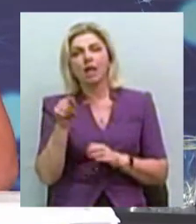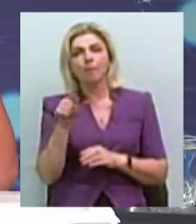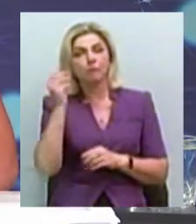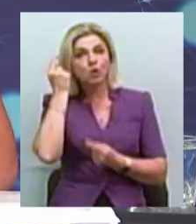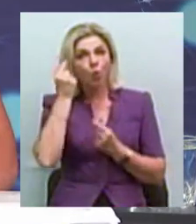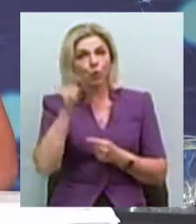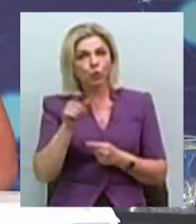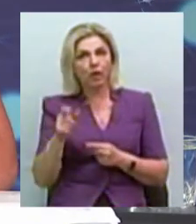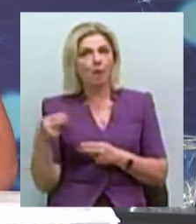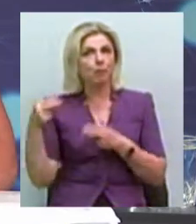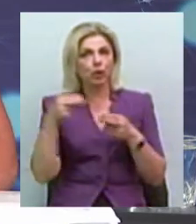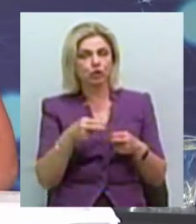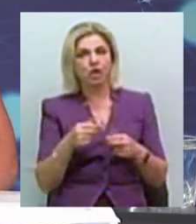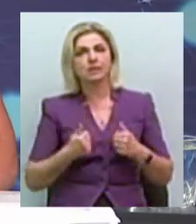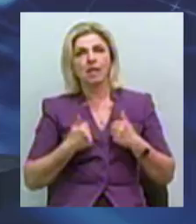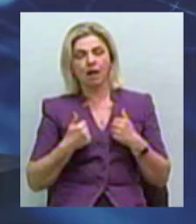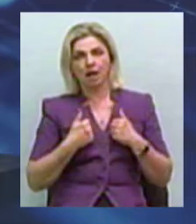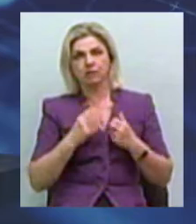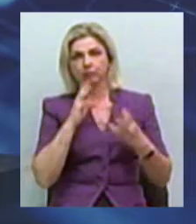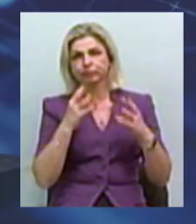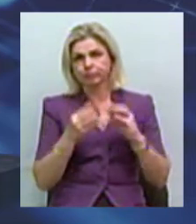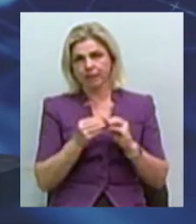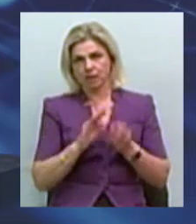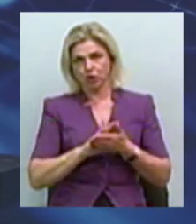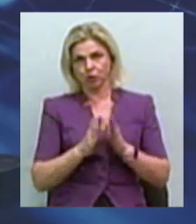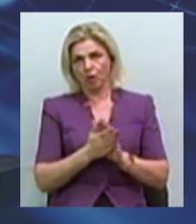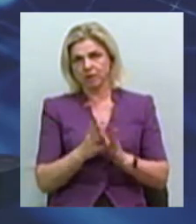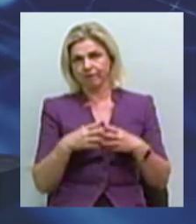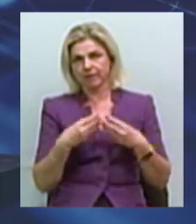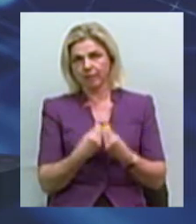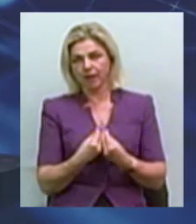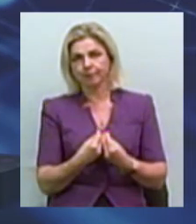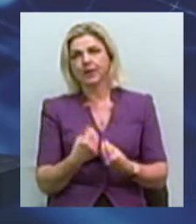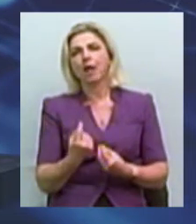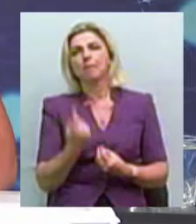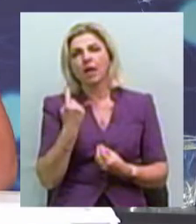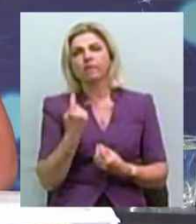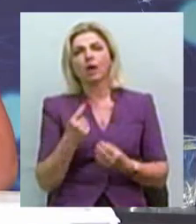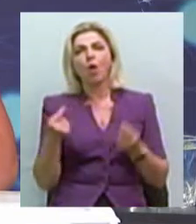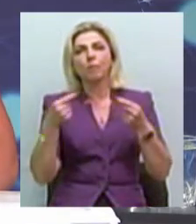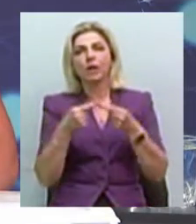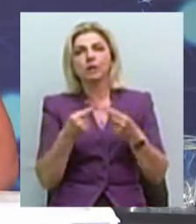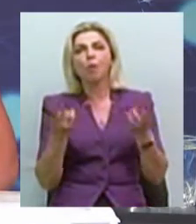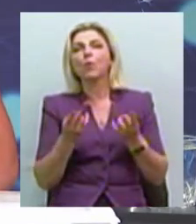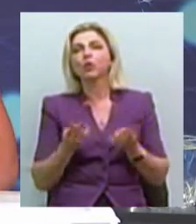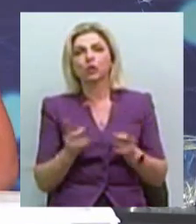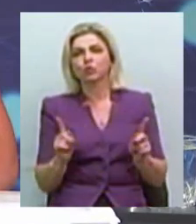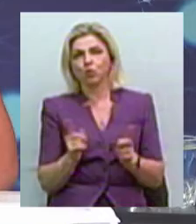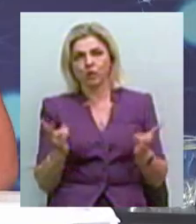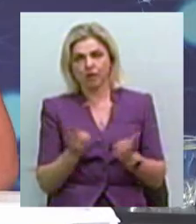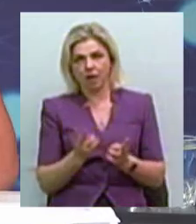приїжджають і намагаються стабілізувати ситуацію в сім'ї. Після чого вони визначають ті потреби, які потрібні. Вони